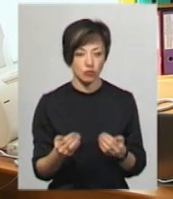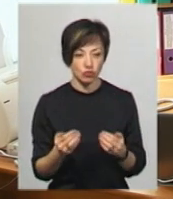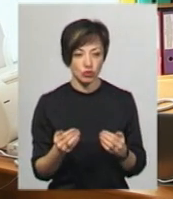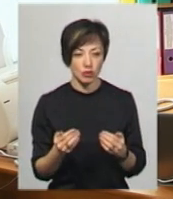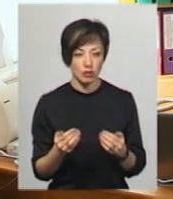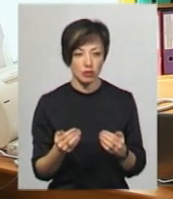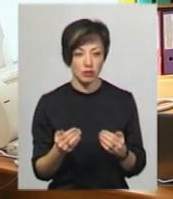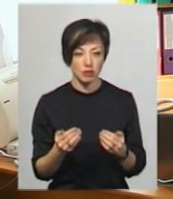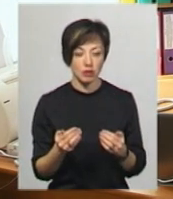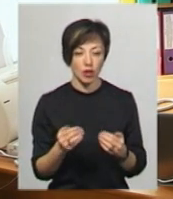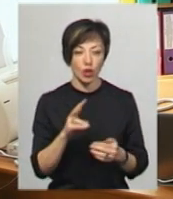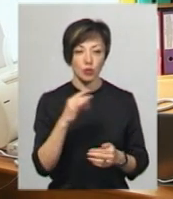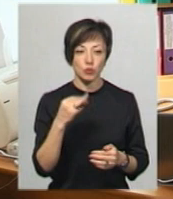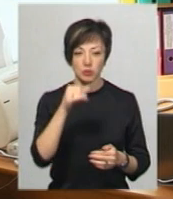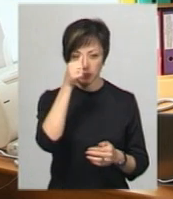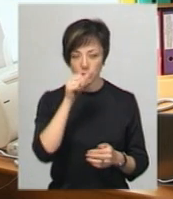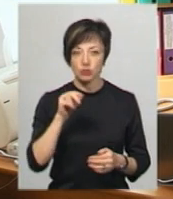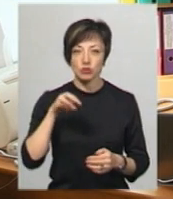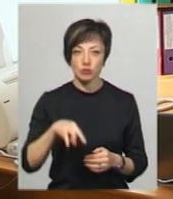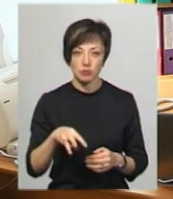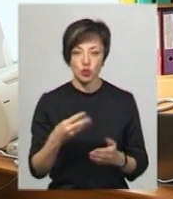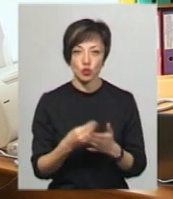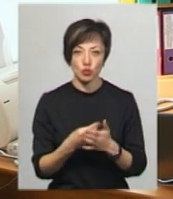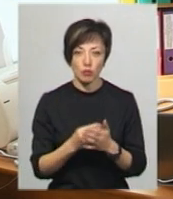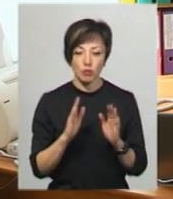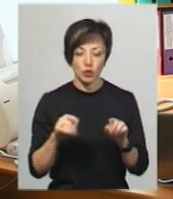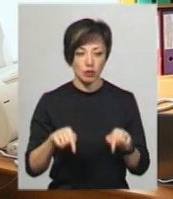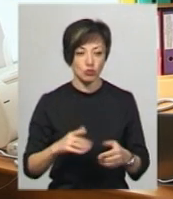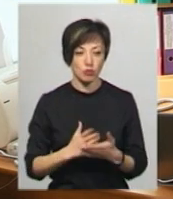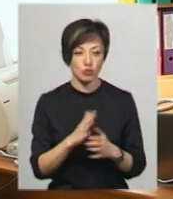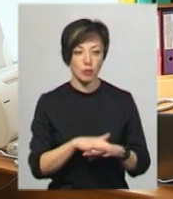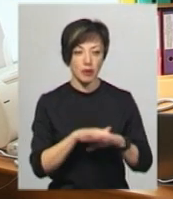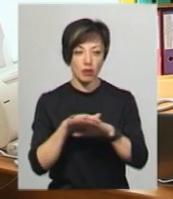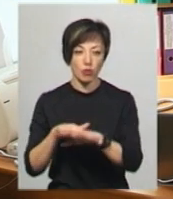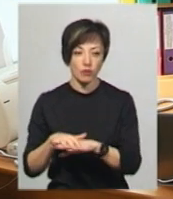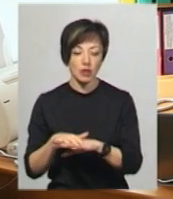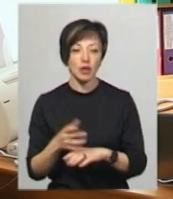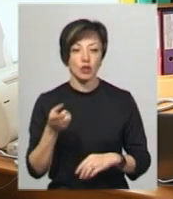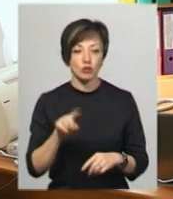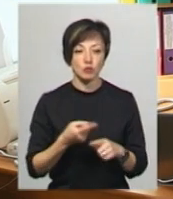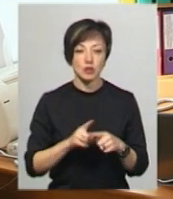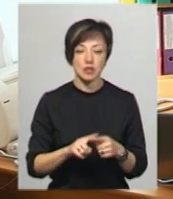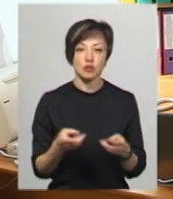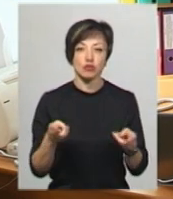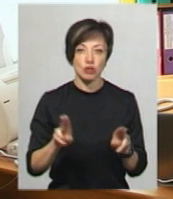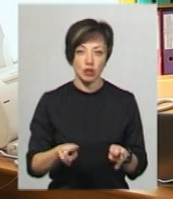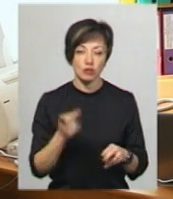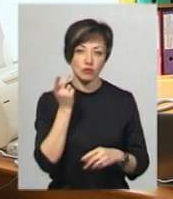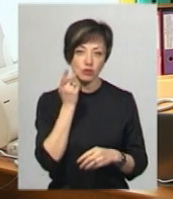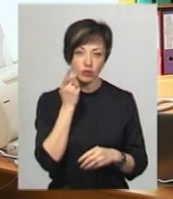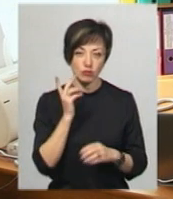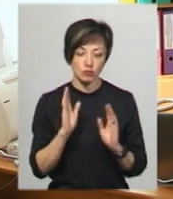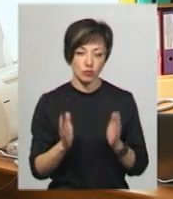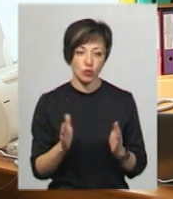в лютому місяці, ніж сума, яка буде на цю послугу перерахована субсидією. Тому цей залишок зазвичай